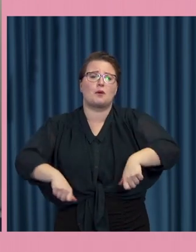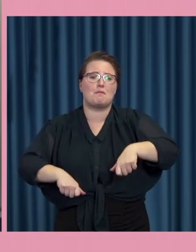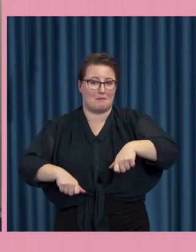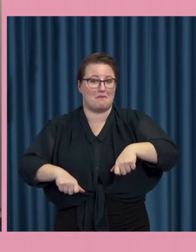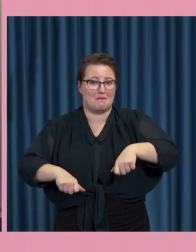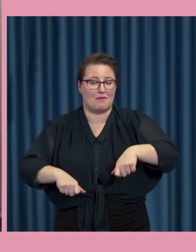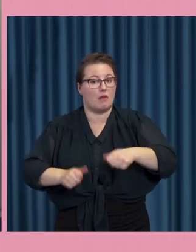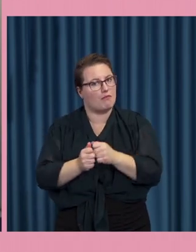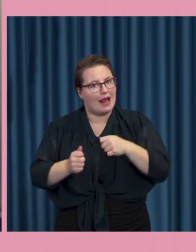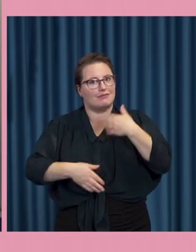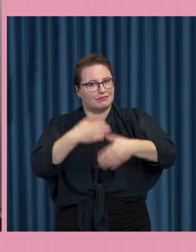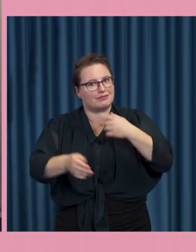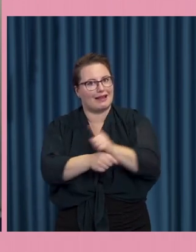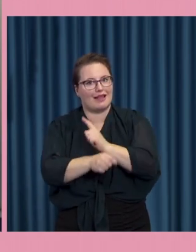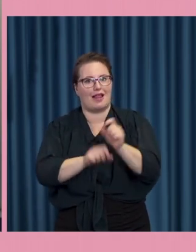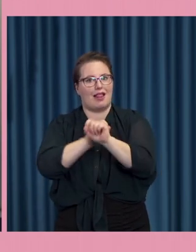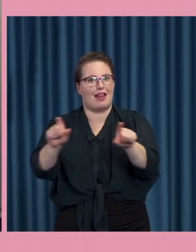Och i EU-valet